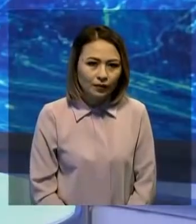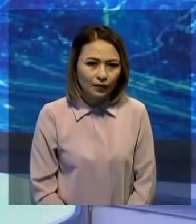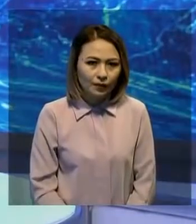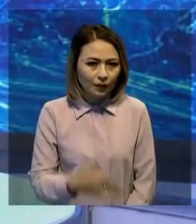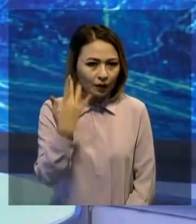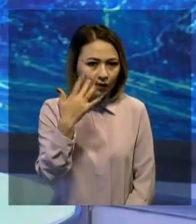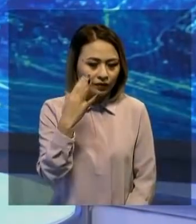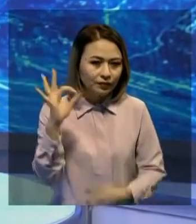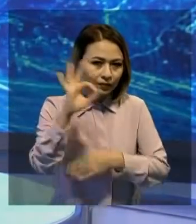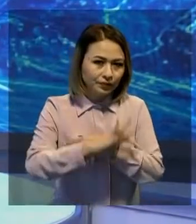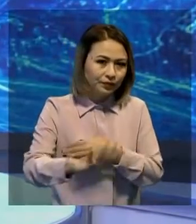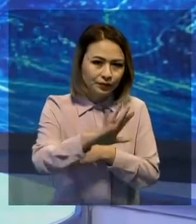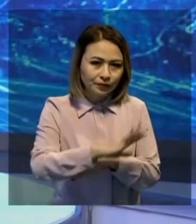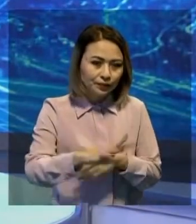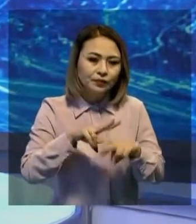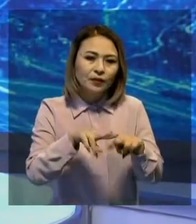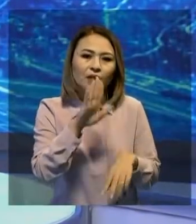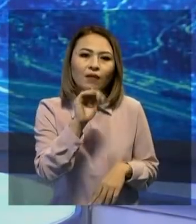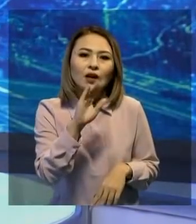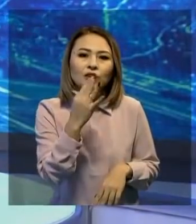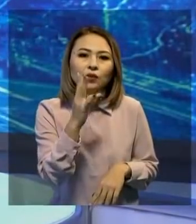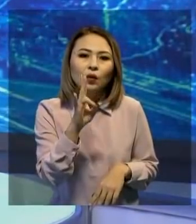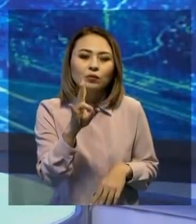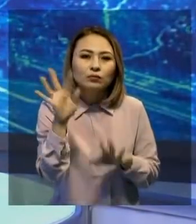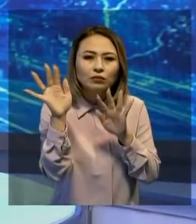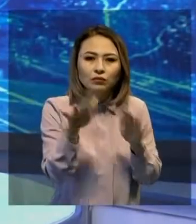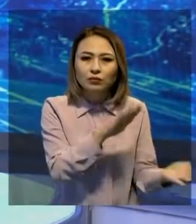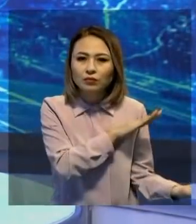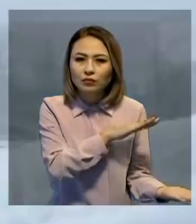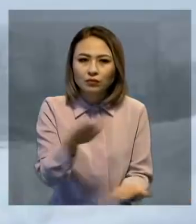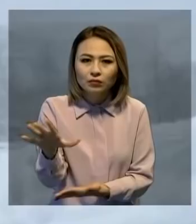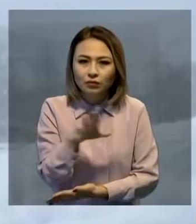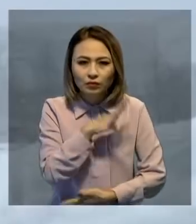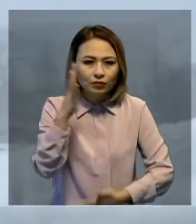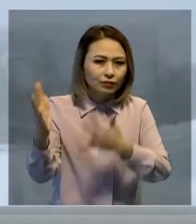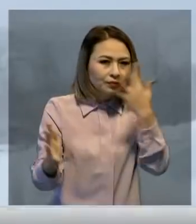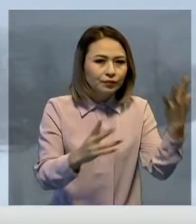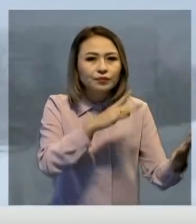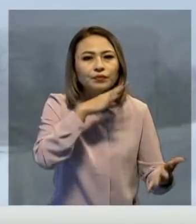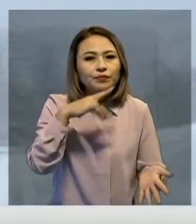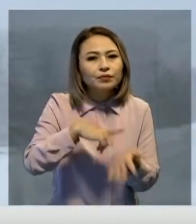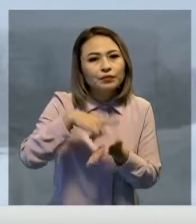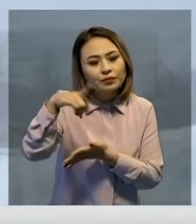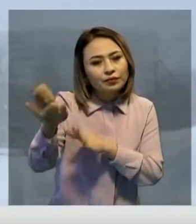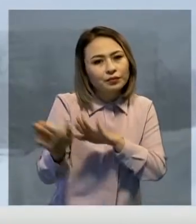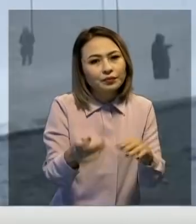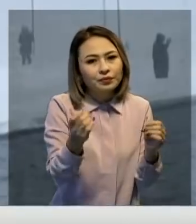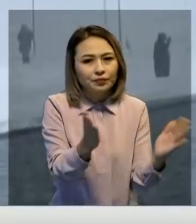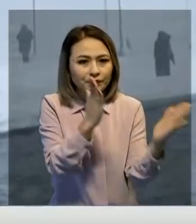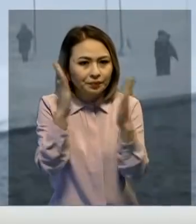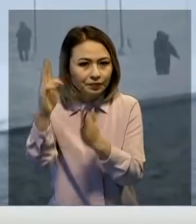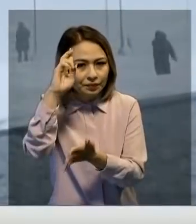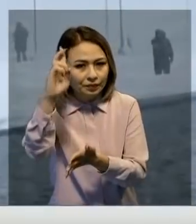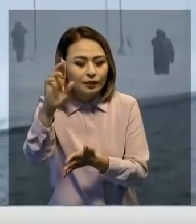Ақыртың шығыс бөлігімен елістінасы Вашингтонда қарын қал қар түстім бұран соғып мұңдаған әуір есіп кейінгеше керілді.